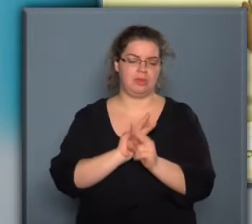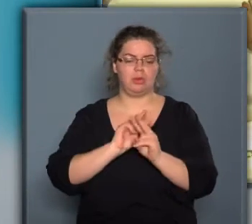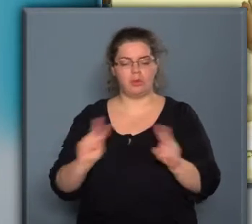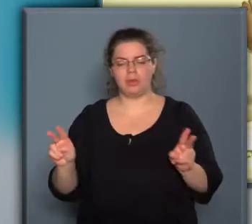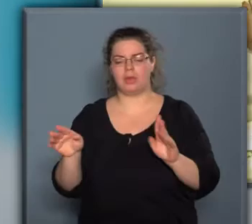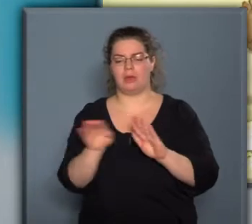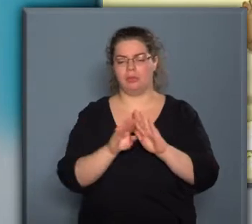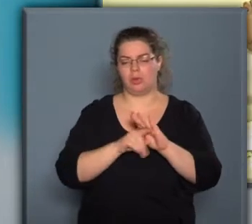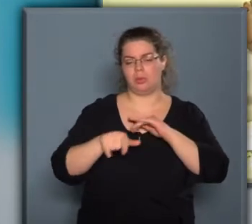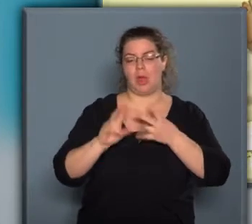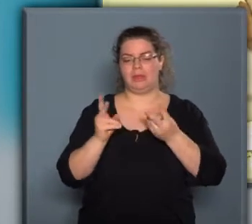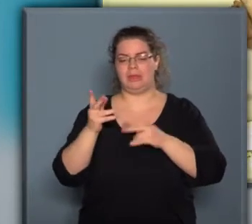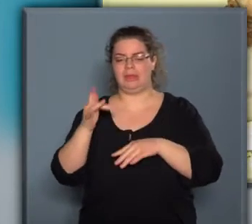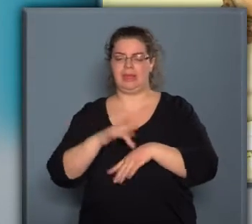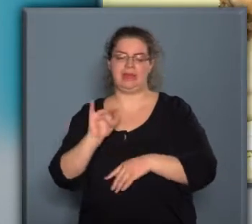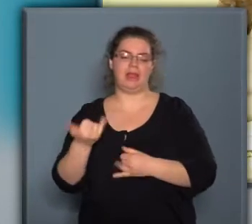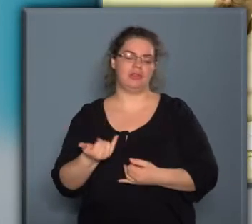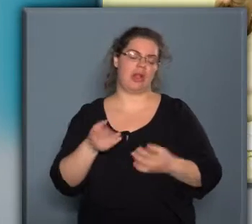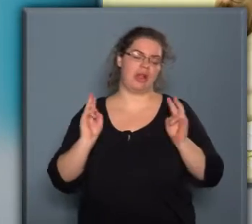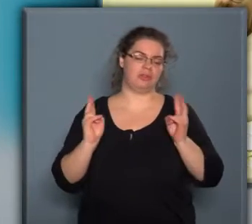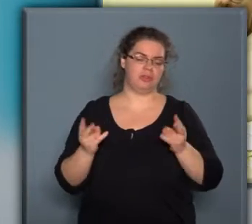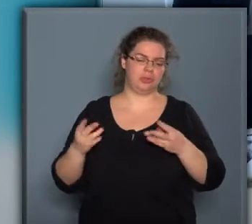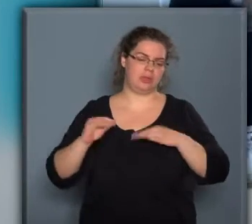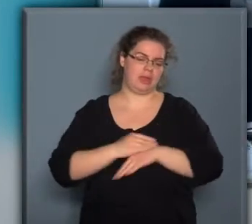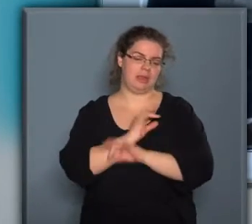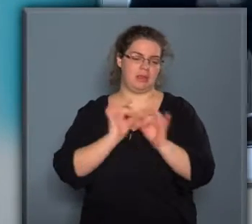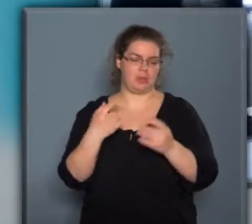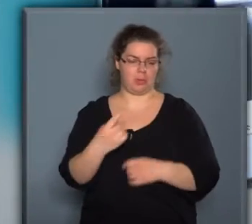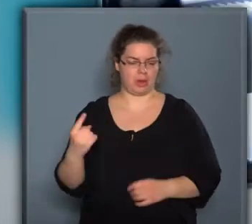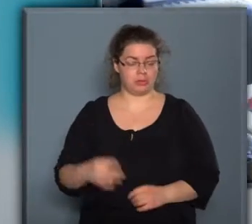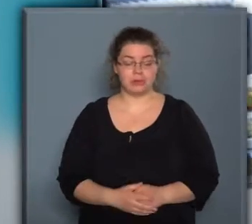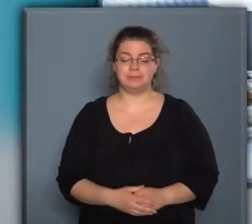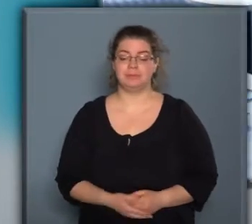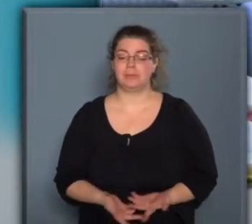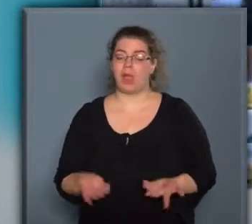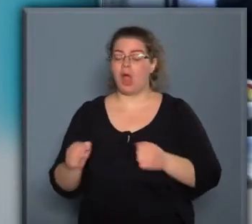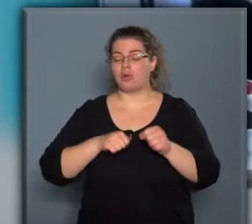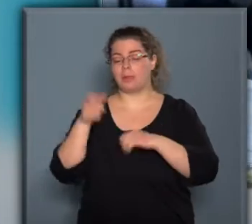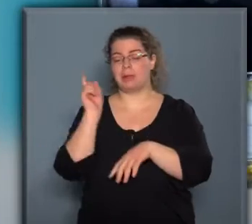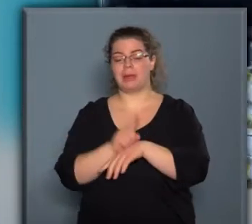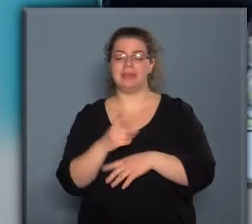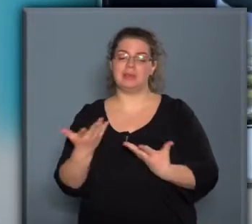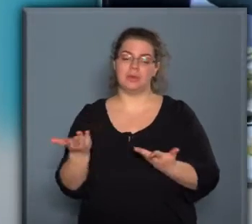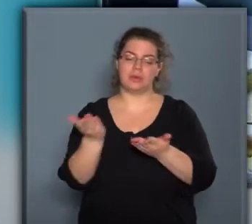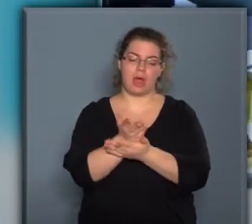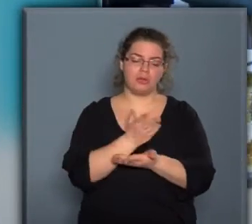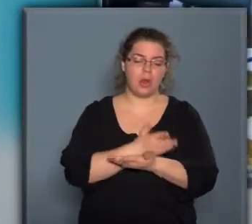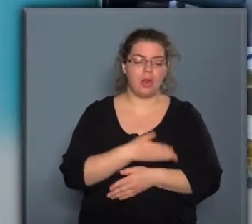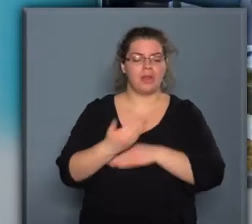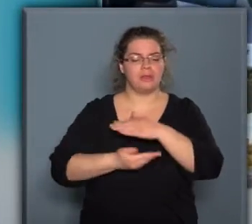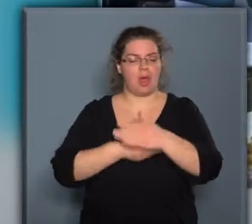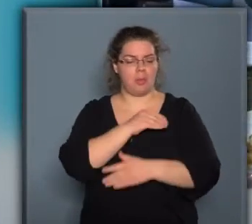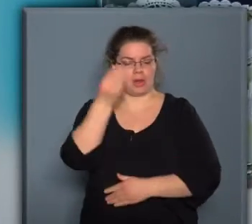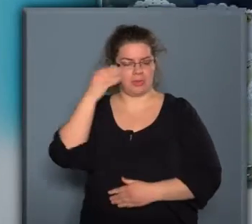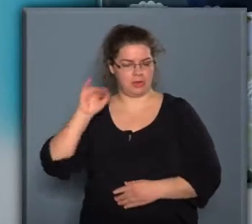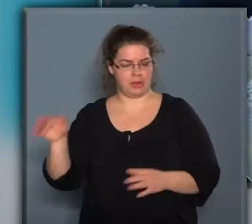programot azok, akik érintettek, és a legfontosabb, hogy érzék jól magukat. A kormány megbízothoz hasonlóan a kerület alpolgármesterei is részt